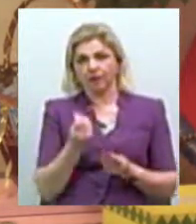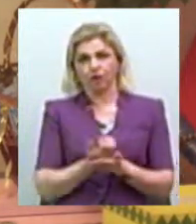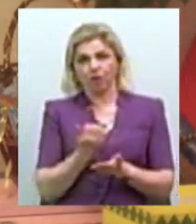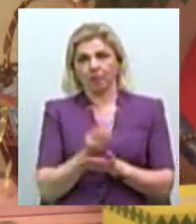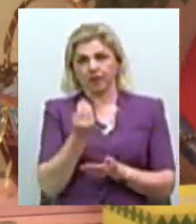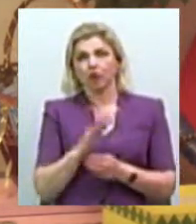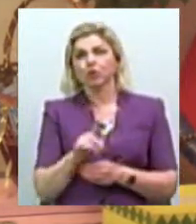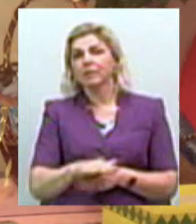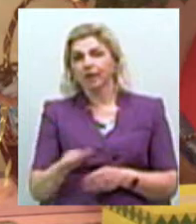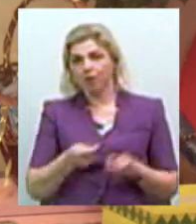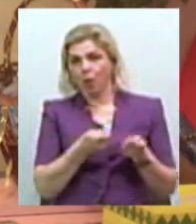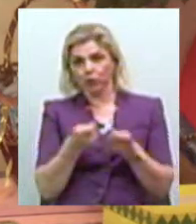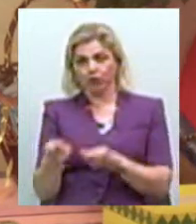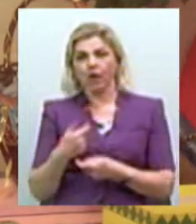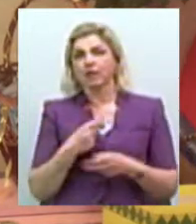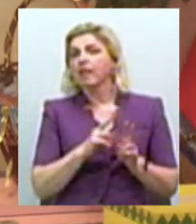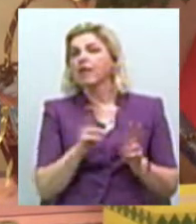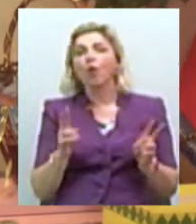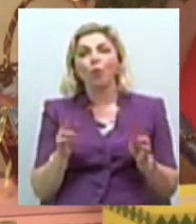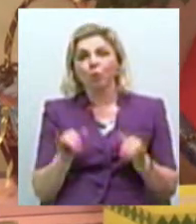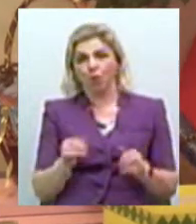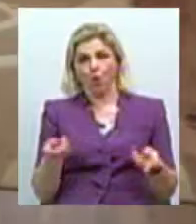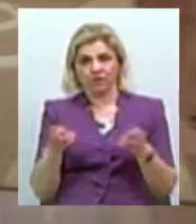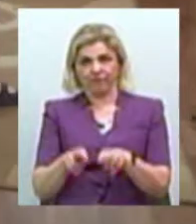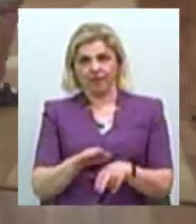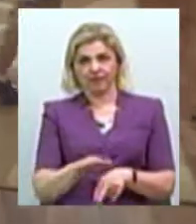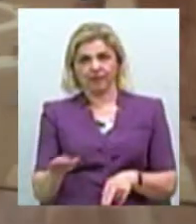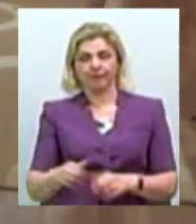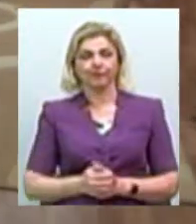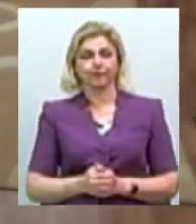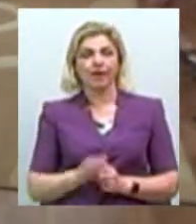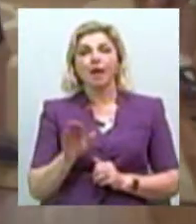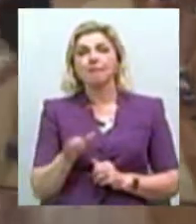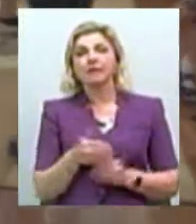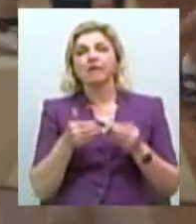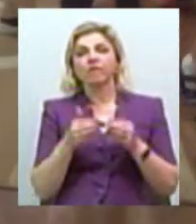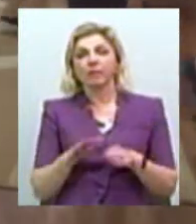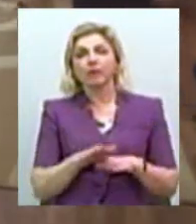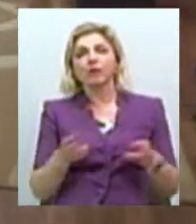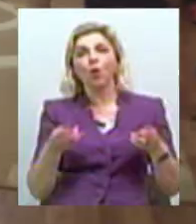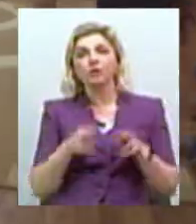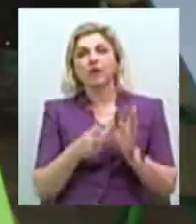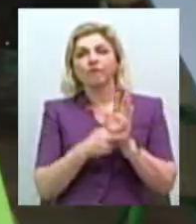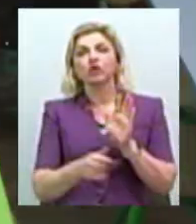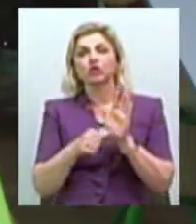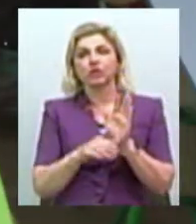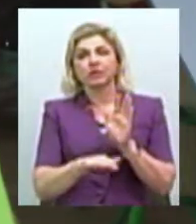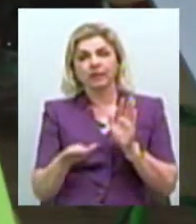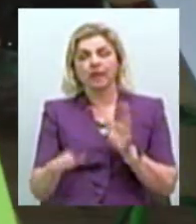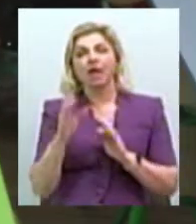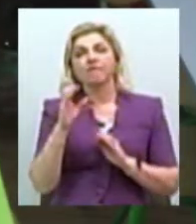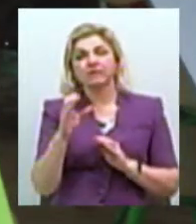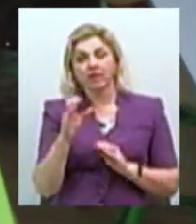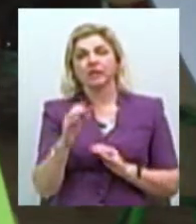їх годувати. Нам нема з ким їх залишати. Після випуску у садку залишилось 86 дітей. У вересні